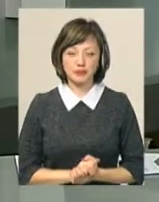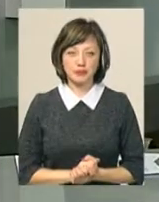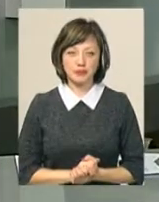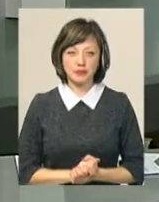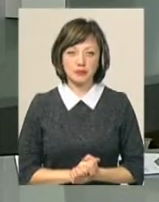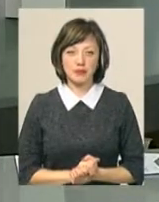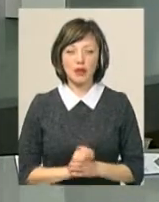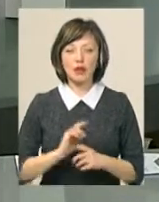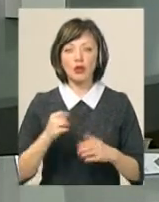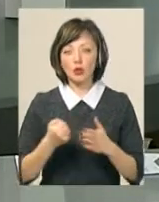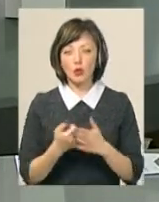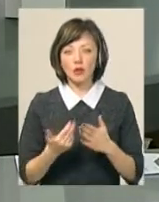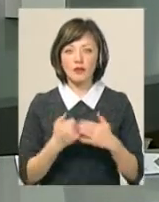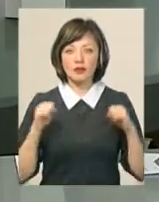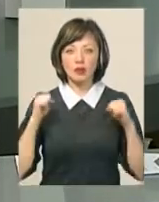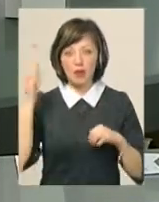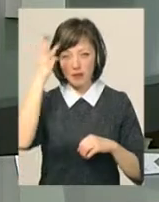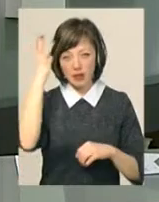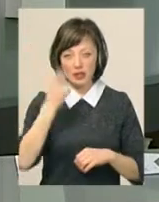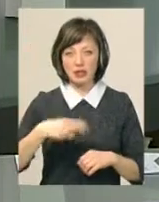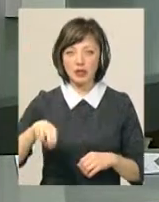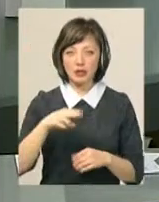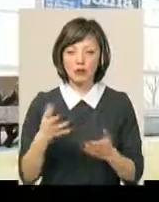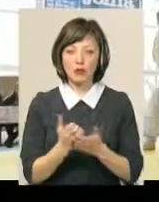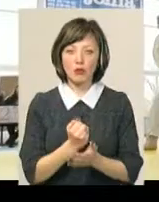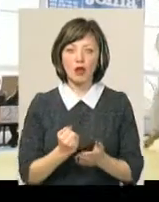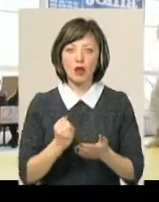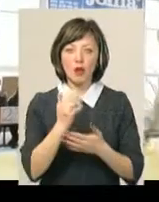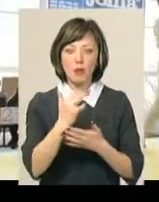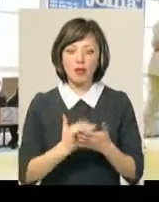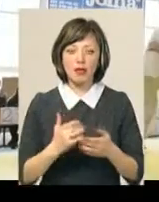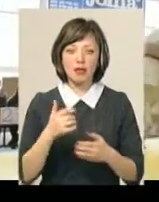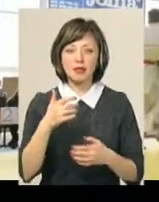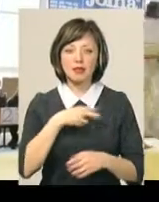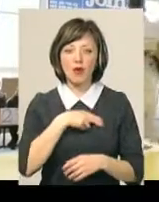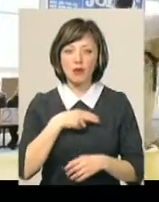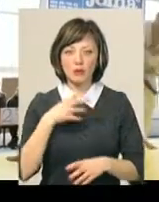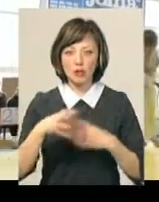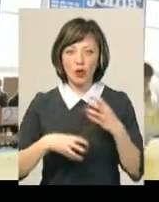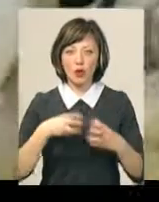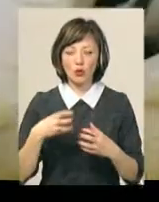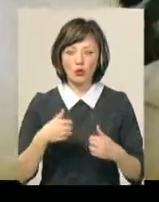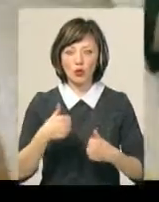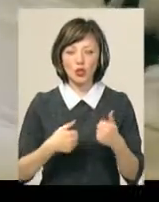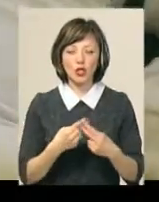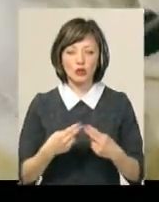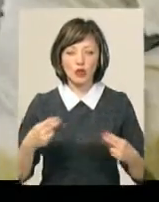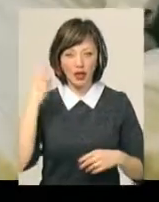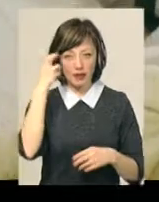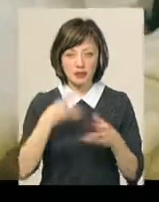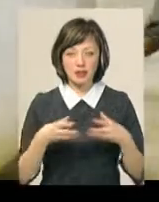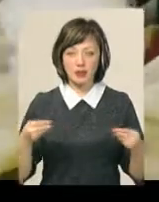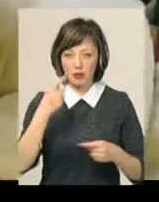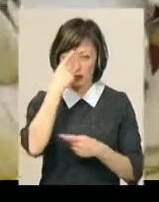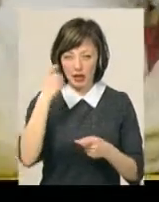І до новин спорту. Хмельницькі динамівці здобули комплект нагород на міжнародному турнірі з дзюдо «Київська весна». Про це повідомила тренер